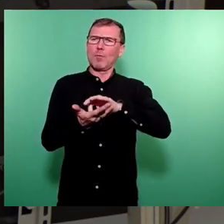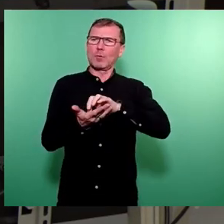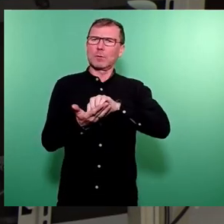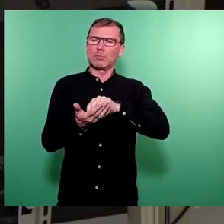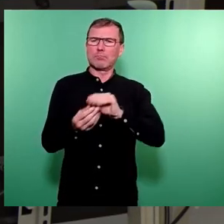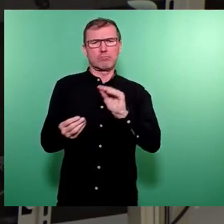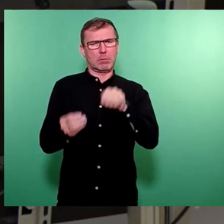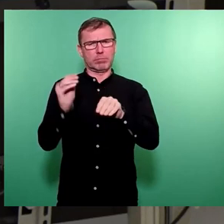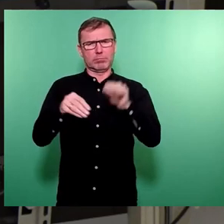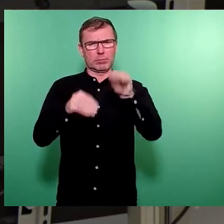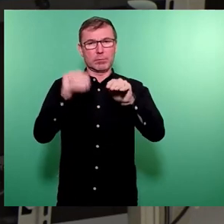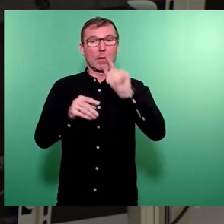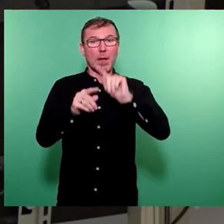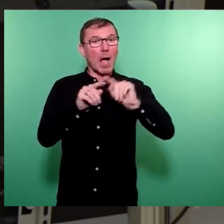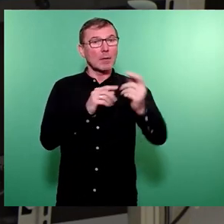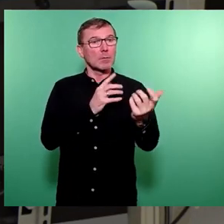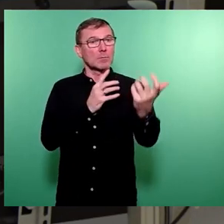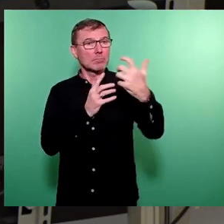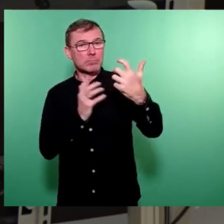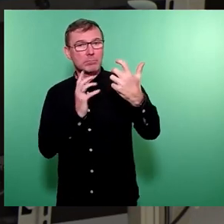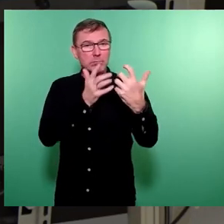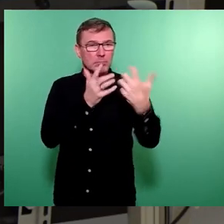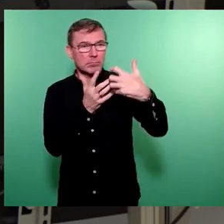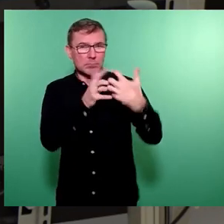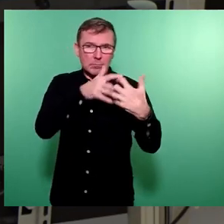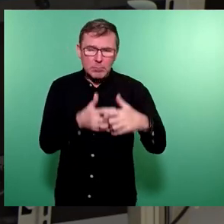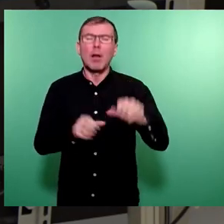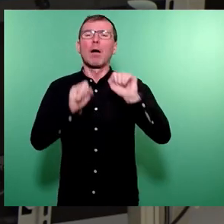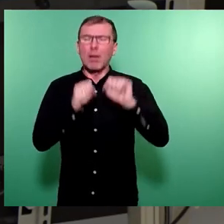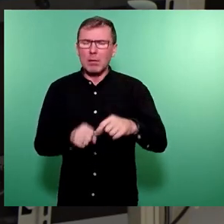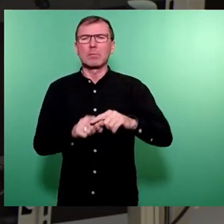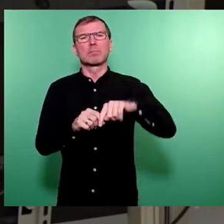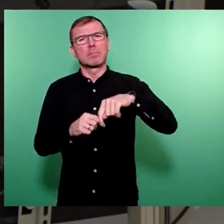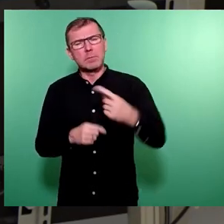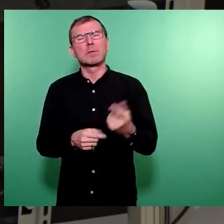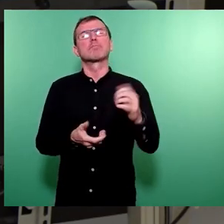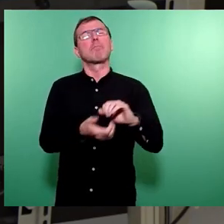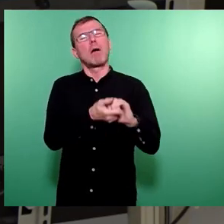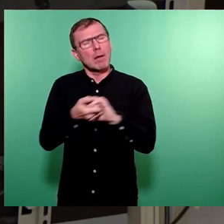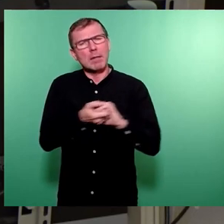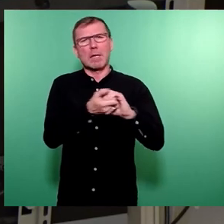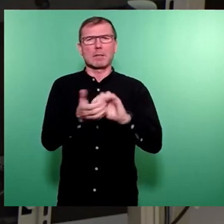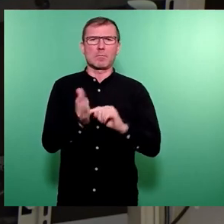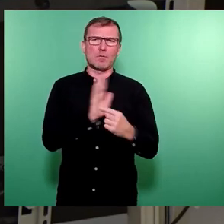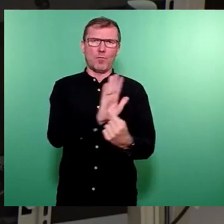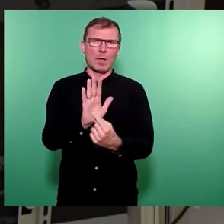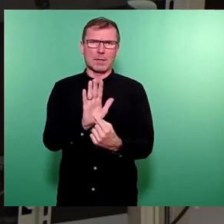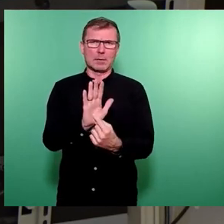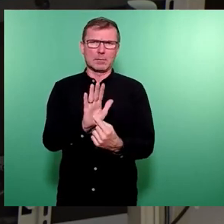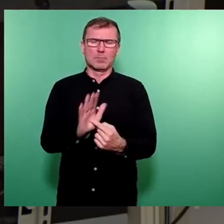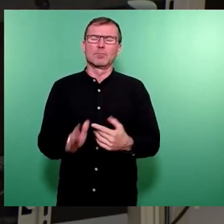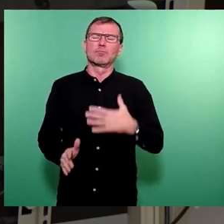anderen auf einen Zug gingen und wir auf die anderen, konnten wir dann so etwas Gemeinsames vorlegen. Und ich möchte jetzt kurz